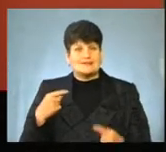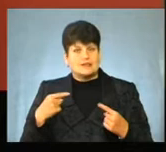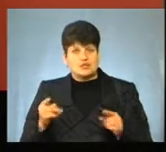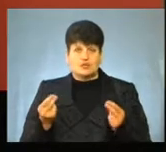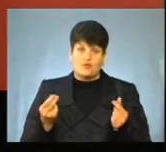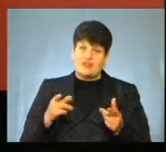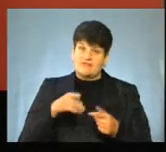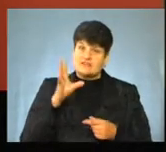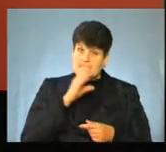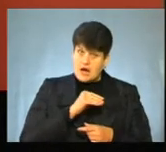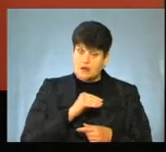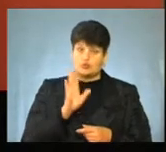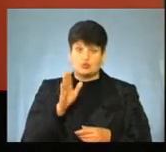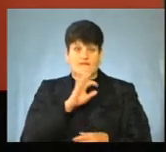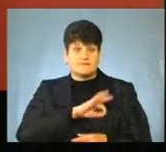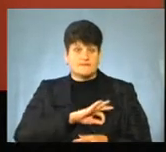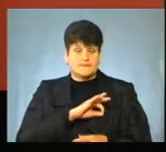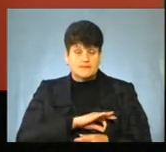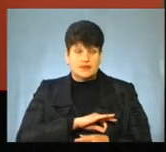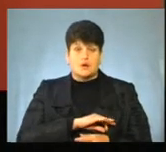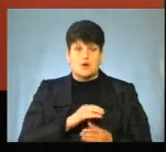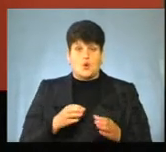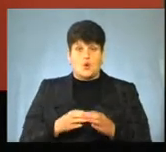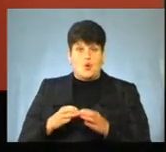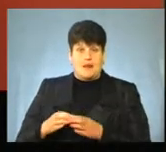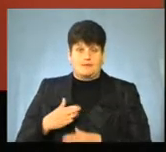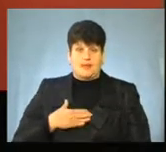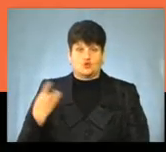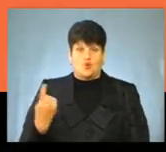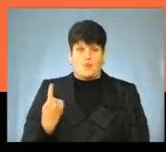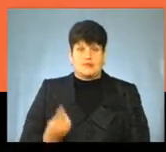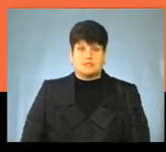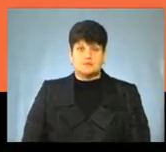встигають бути освоєними громадами нашої області.